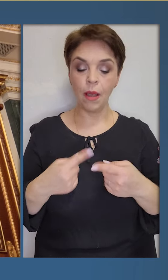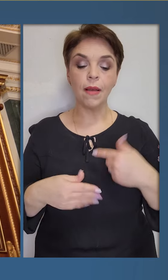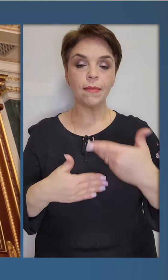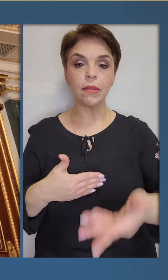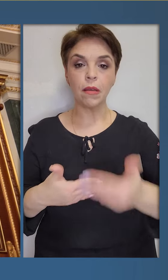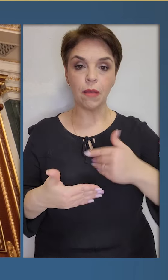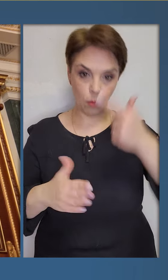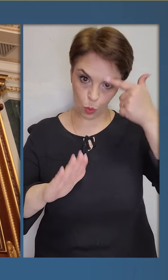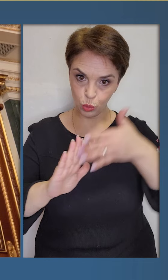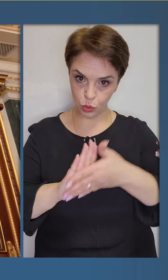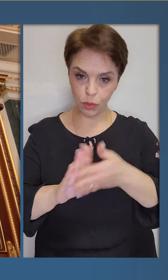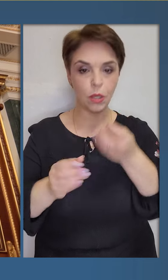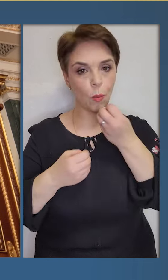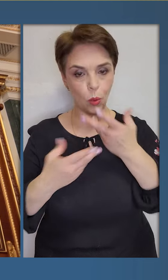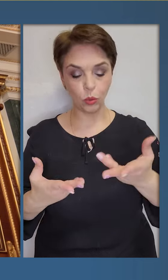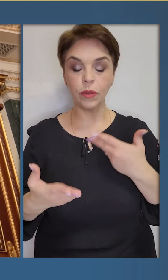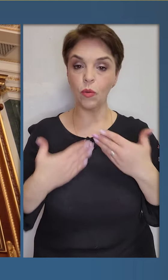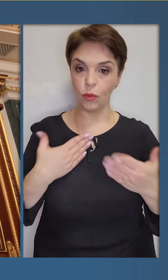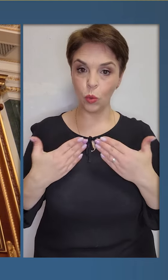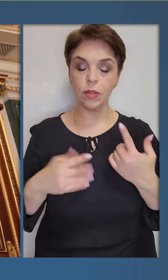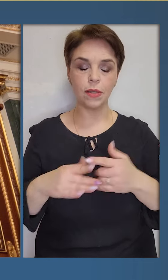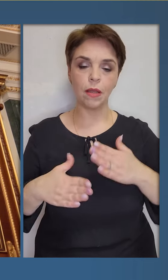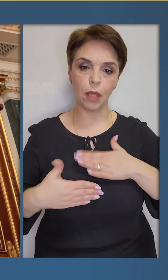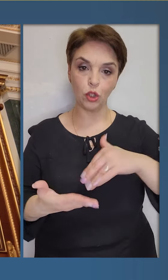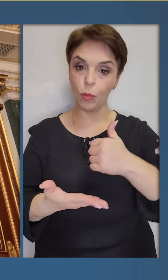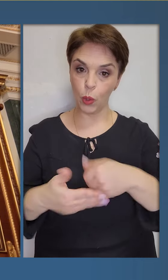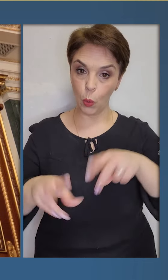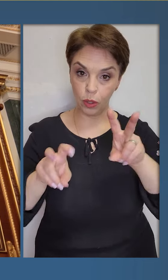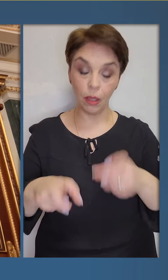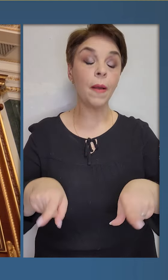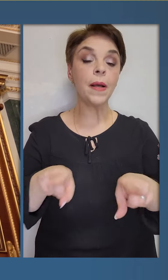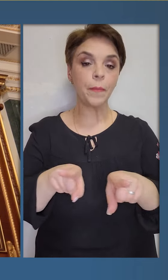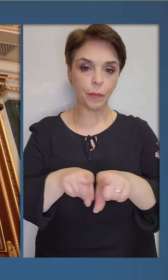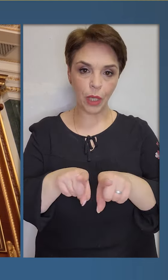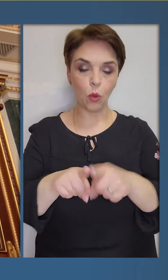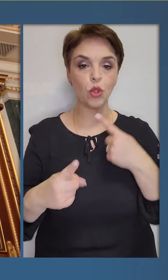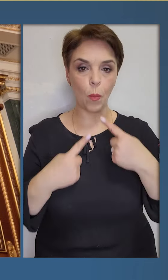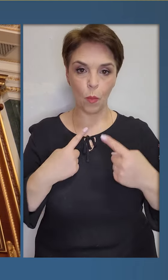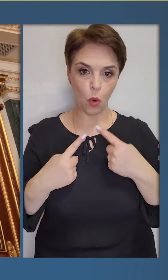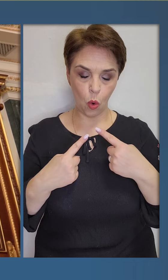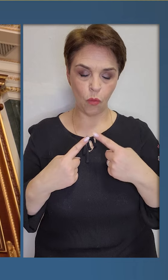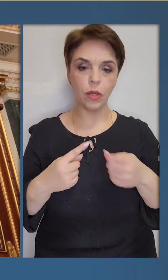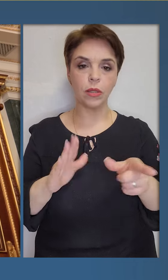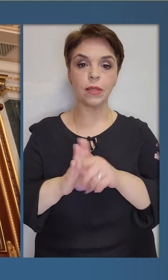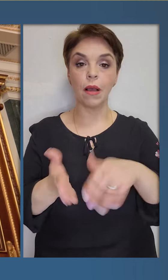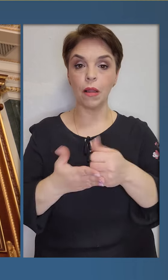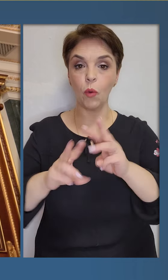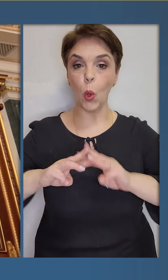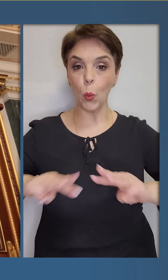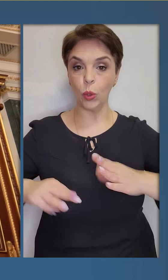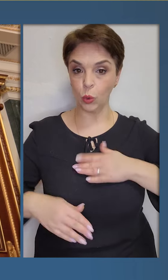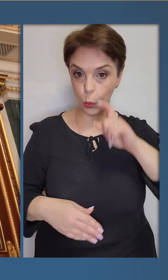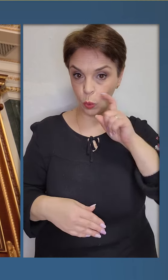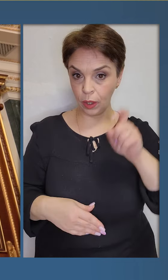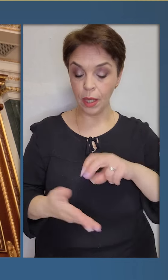взаєморозуміння і продуктивність у відноснах – це наш пріоритет. І також проговорили з главою